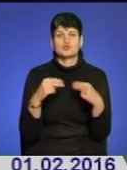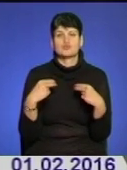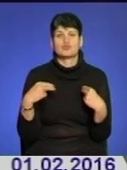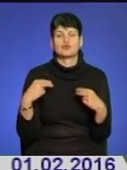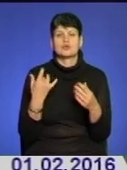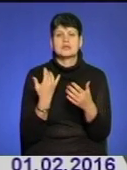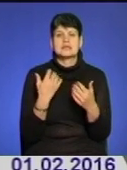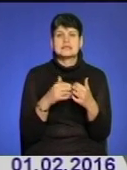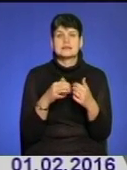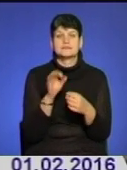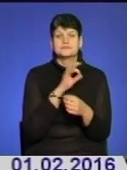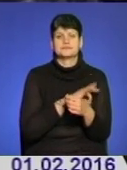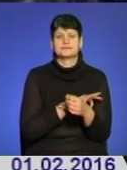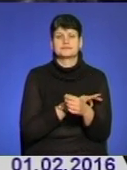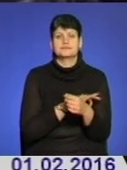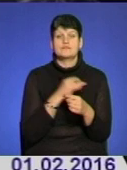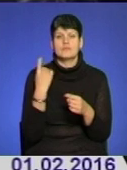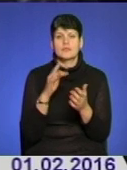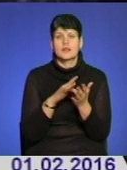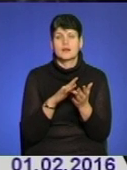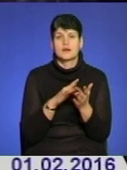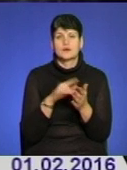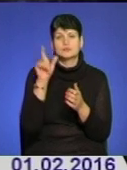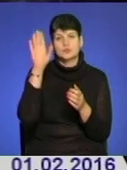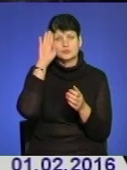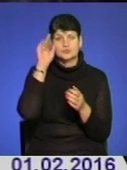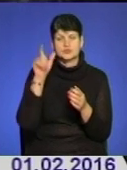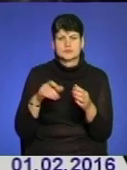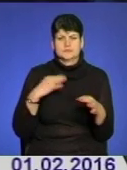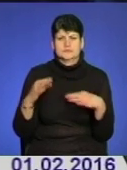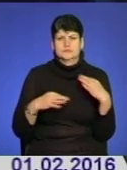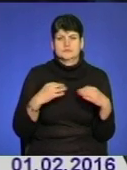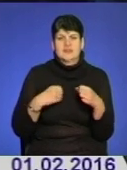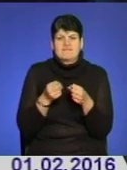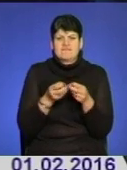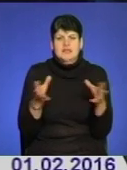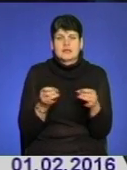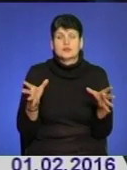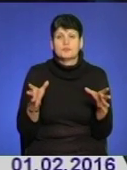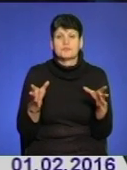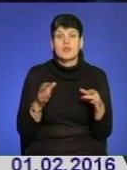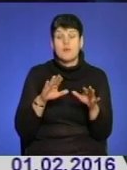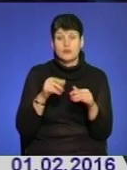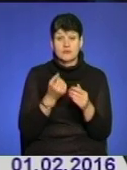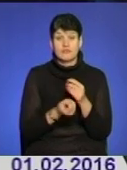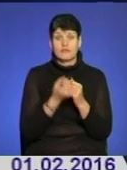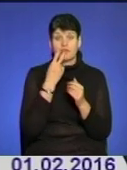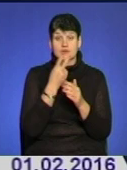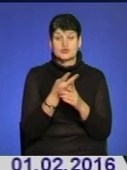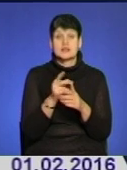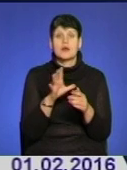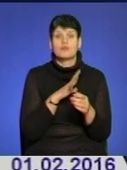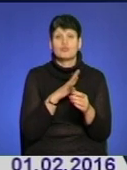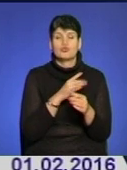засобів обласного центру. Чоловік помітно нервував та викинув із кишені деякі речі. Як виявилося згодом, це був медичний